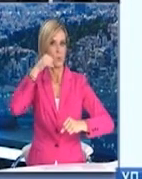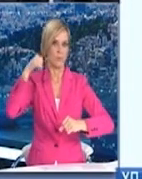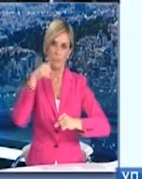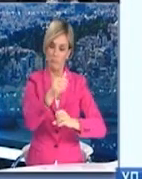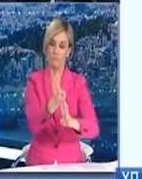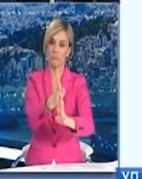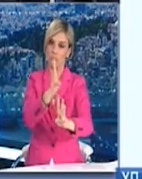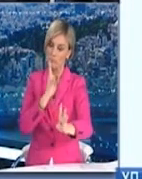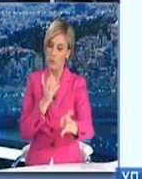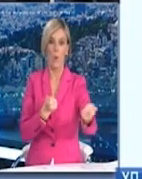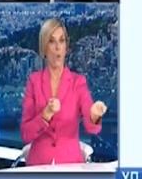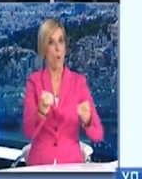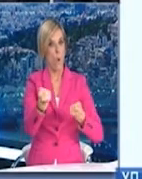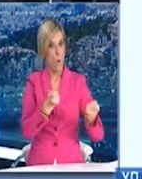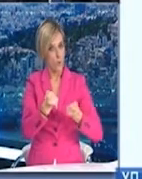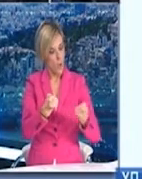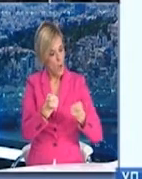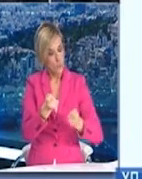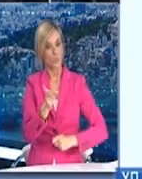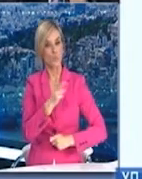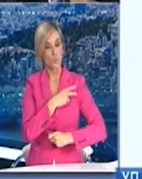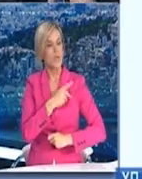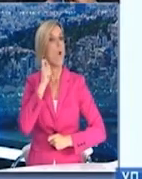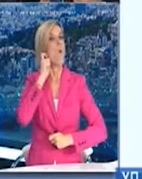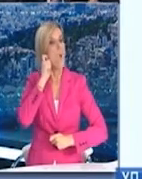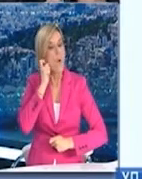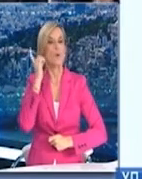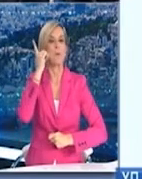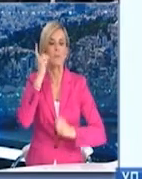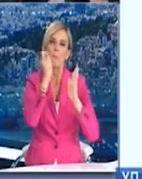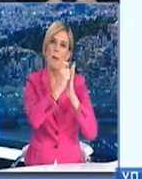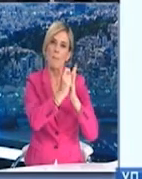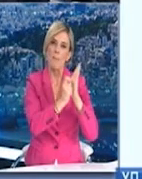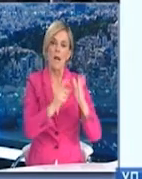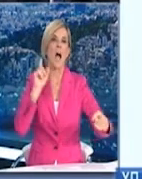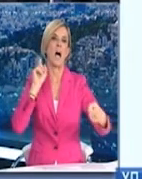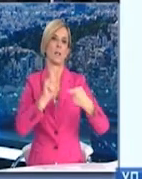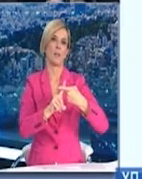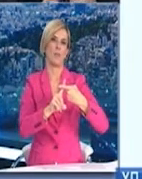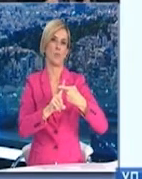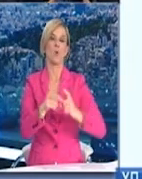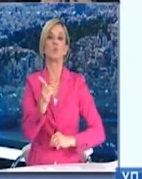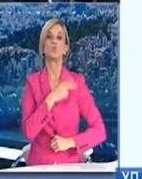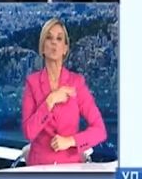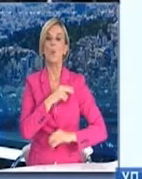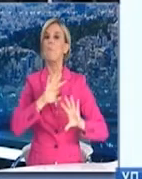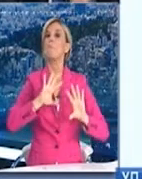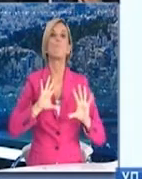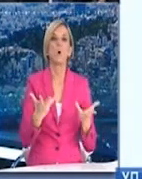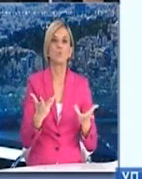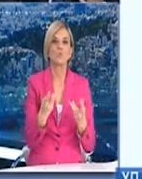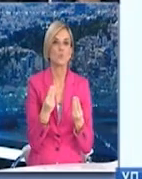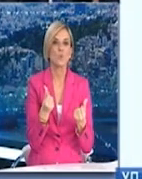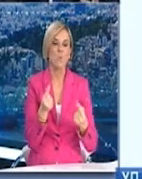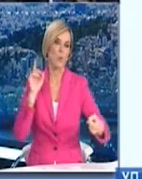τάξη, οργάνωση και έτσι ώστε να μπορείς να βοηθήσουμε τους συμπολίτες μας να εμβολιαστούν σωστά. Πώς μπορεί να κλείσει ένας